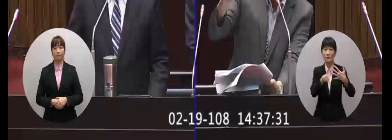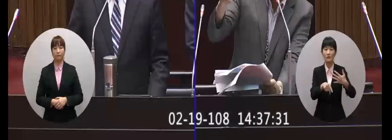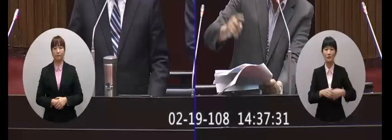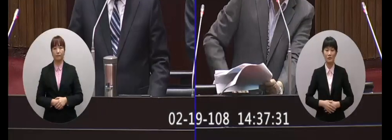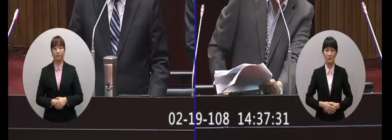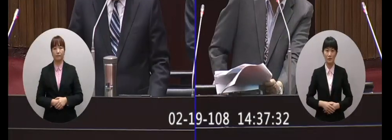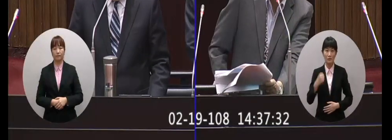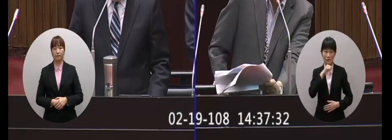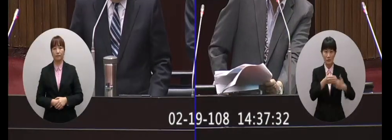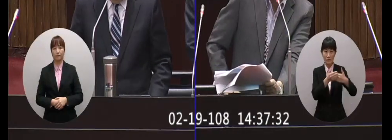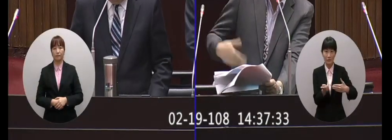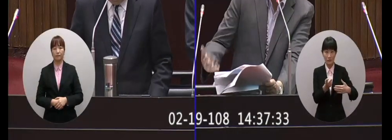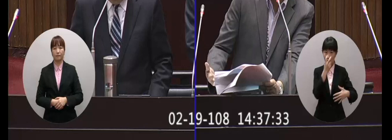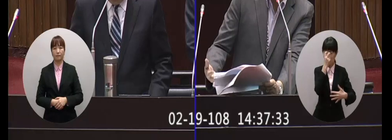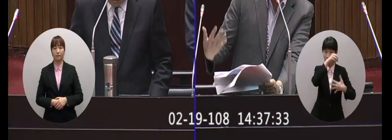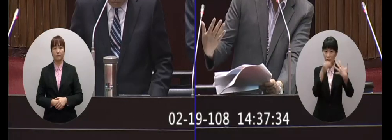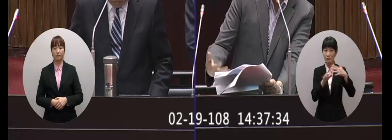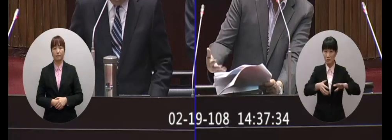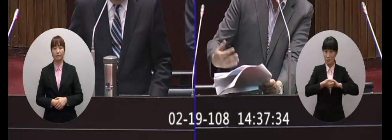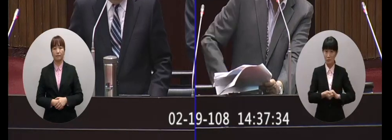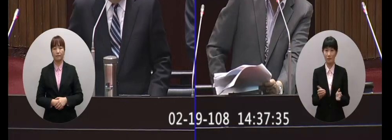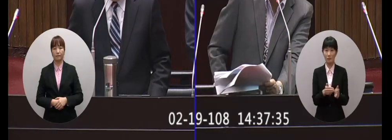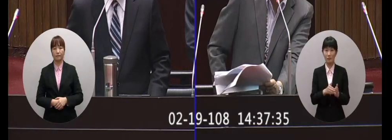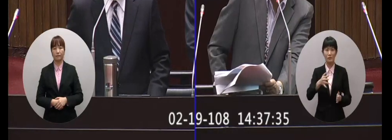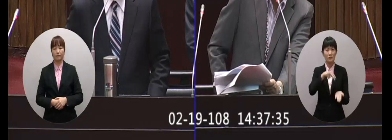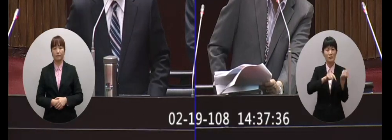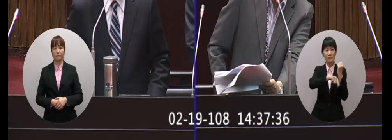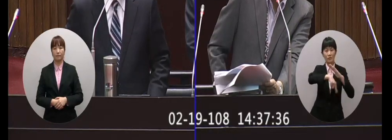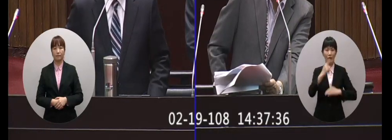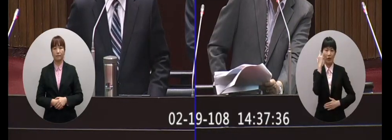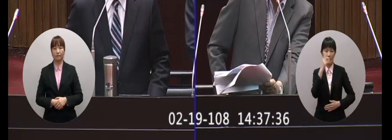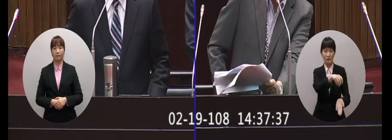兩岸協議監督條例已經訂出來了為什麼現在立法院還不審啊